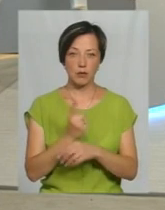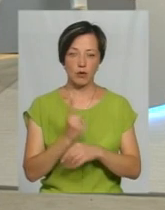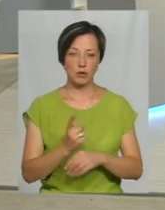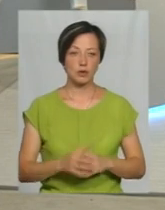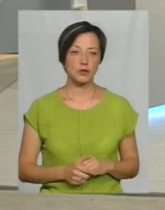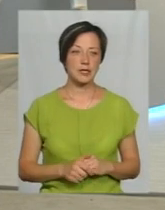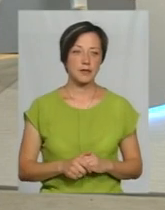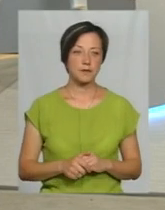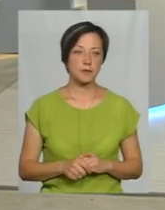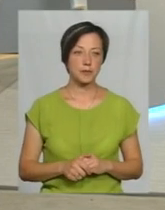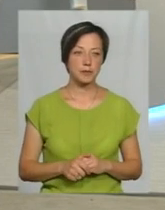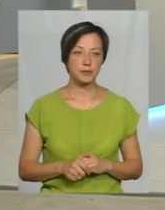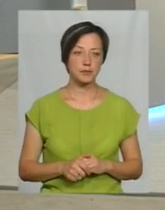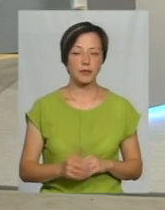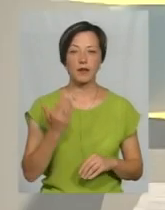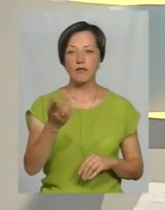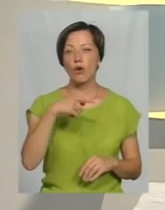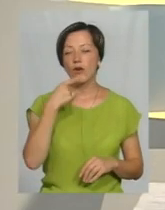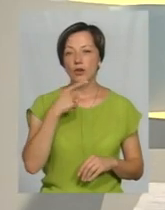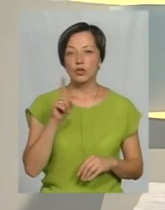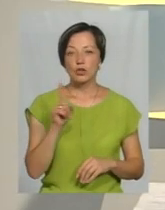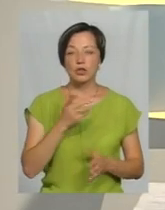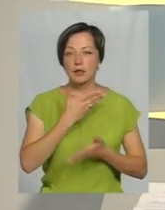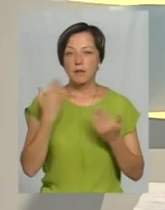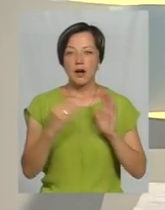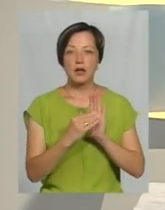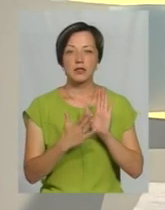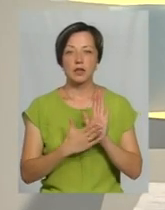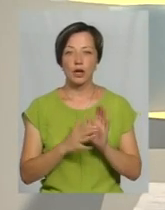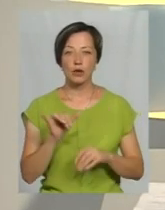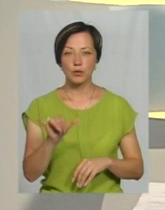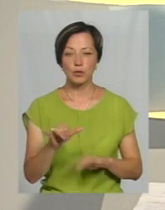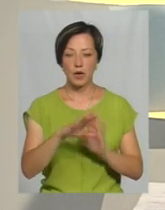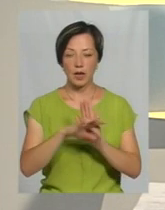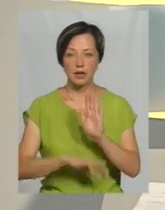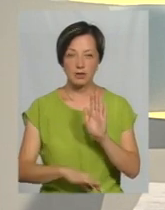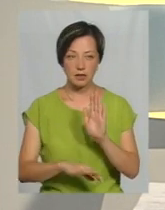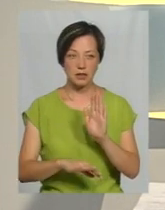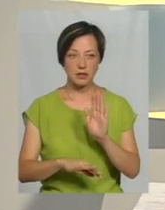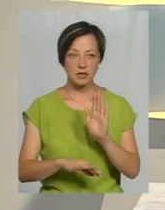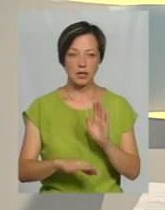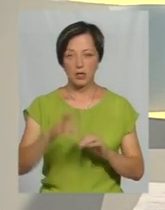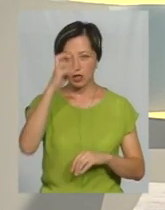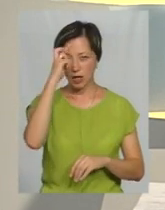заборонено. Ви говорили про те, що нема реєстрації у реєстрі, я так поняла,